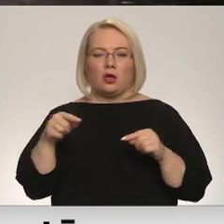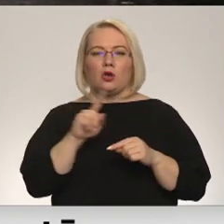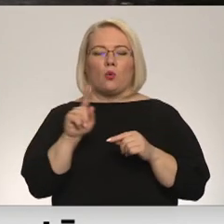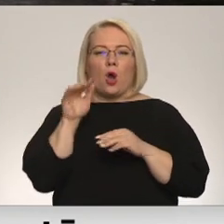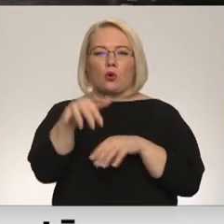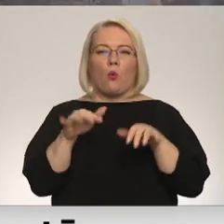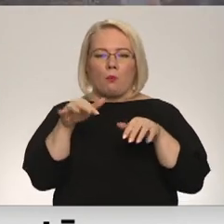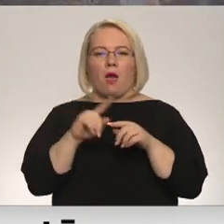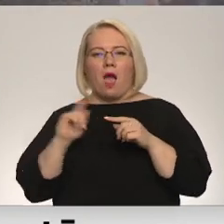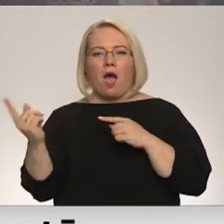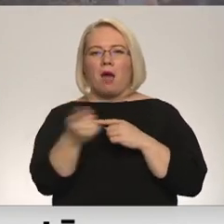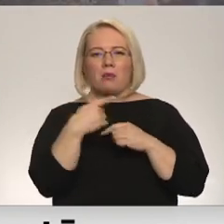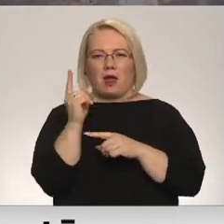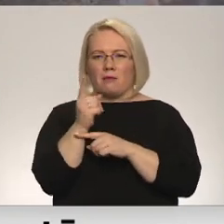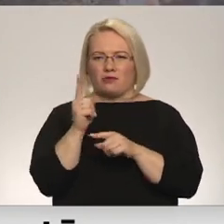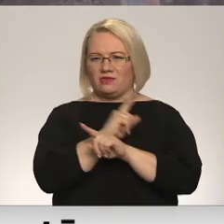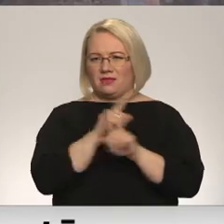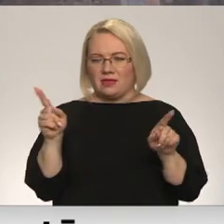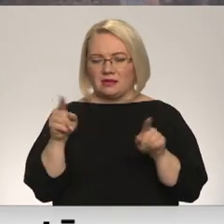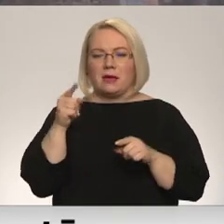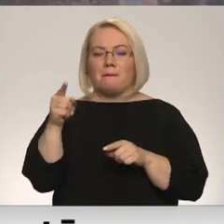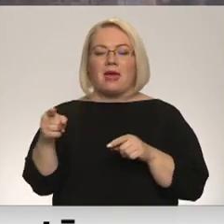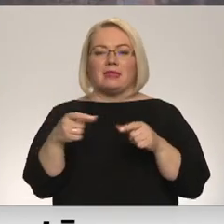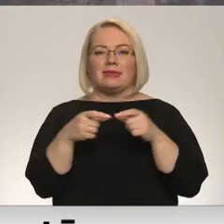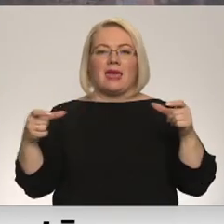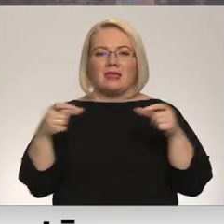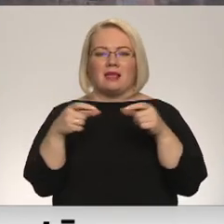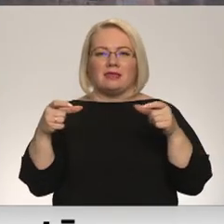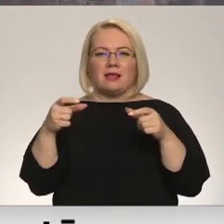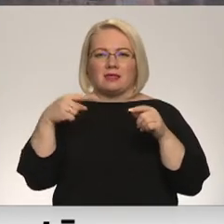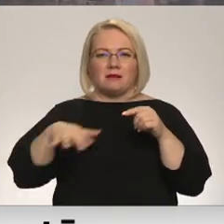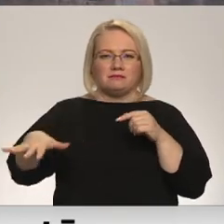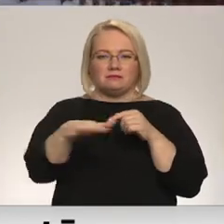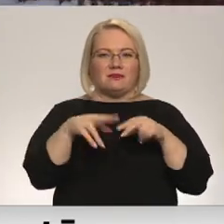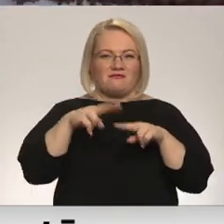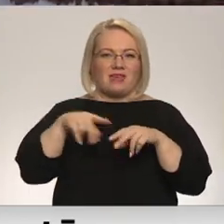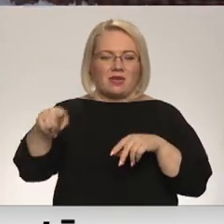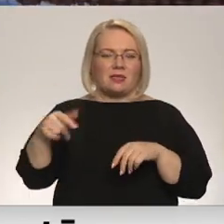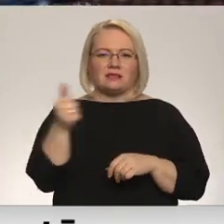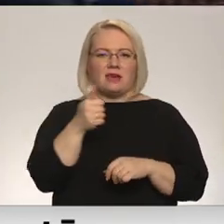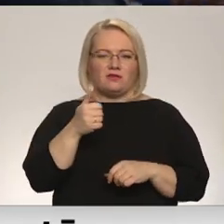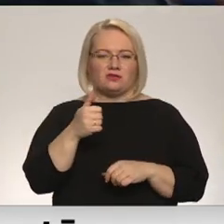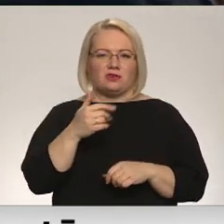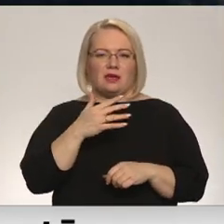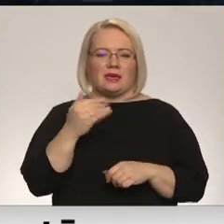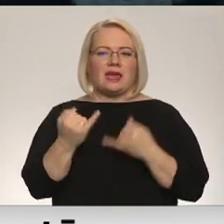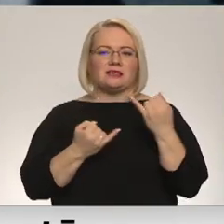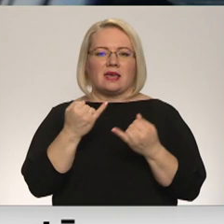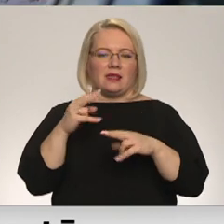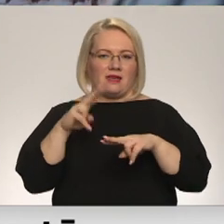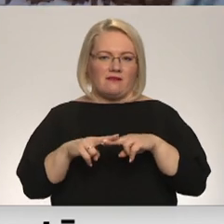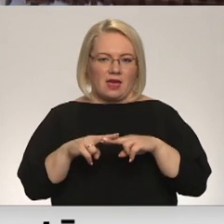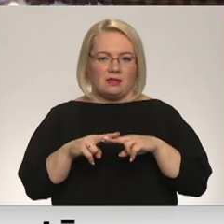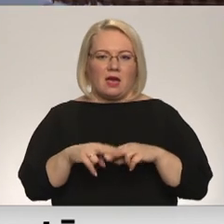makšķirēt bija lietas. Tomēr šie metri ķieģeļa tiltu pakājē bijusi īpaši iecienīta vieta. Vairākas labas vietas paviek